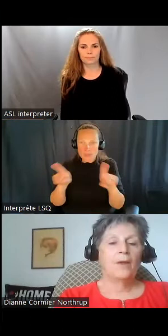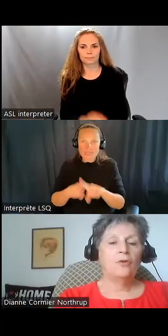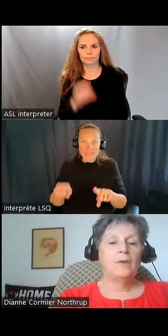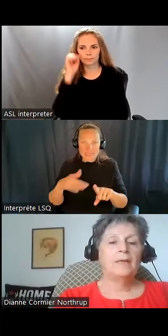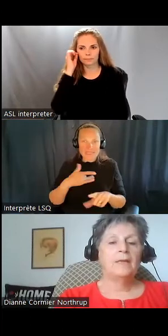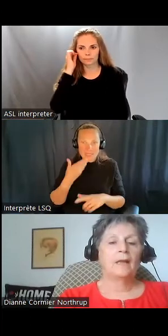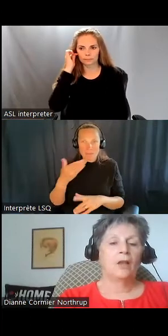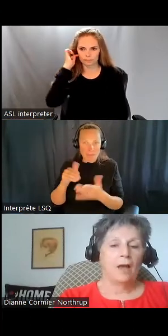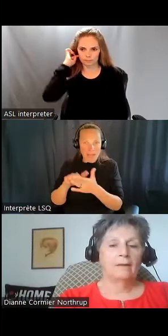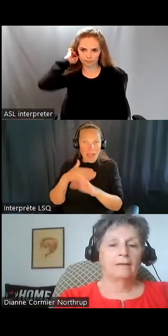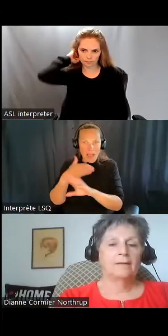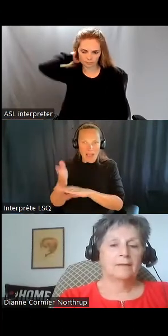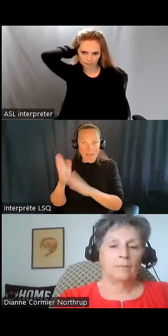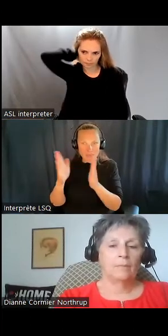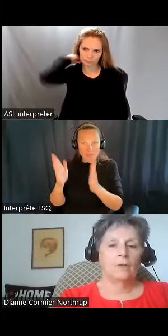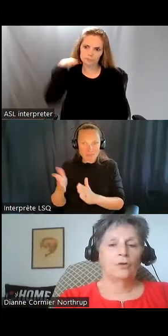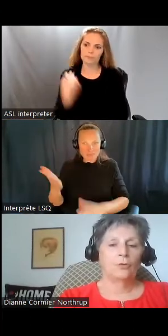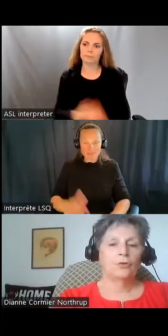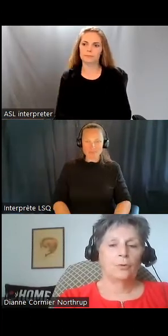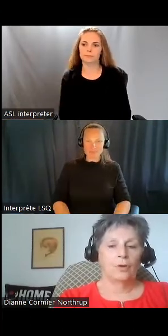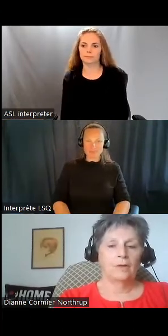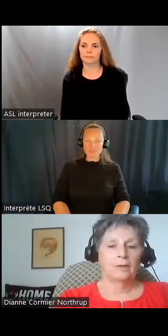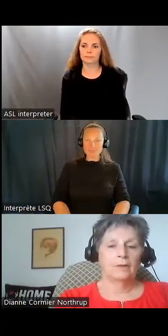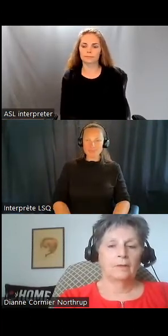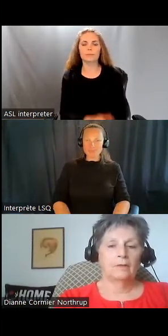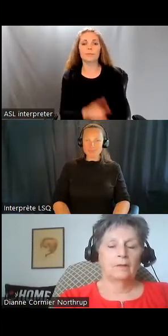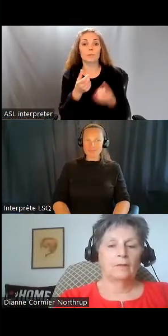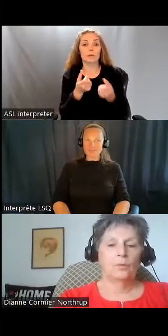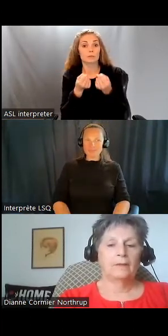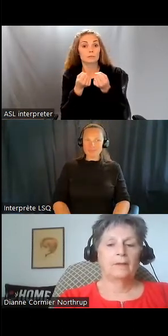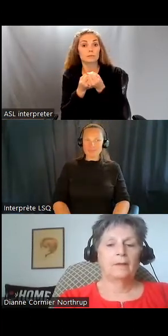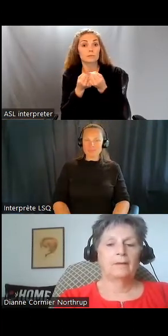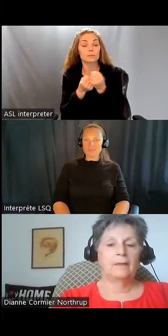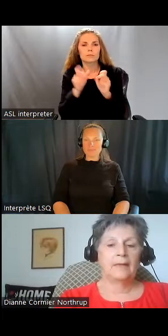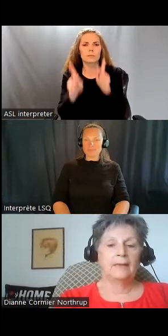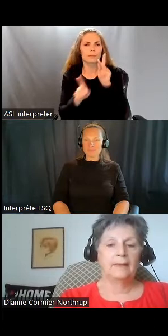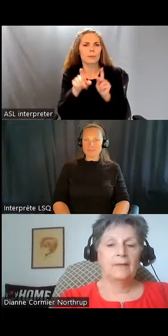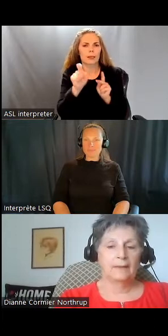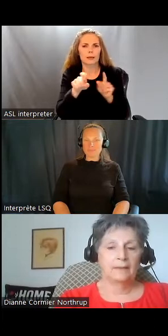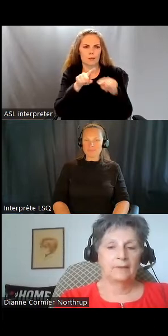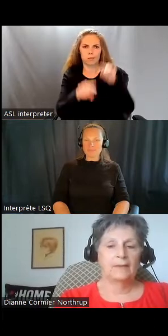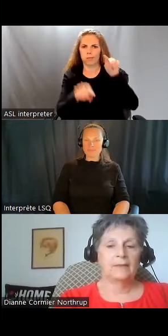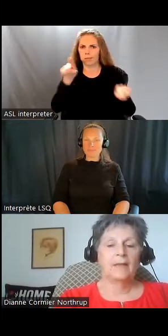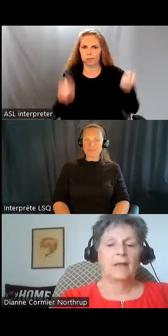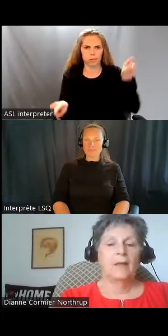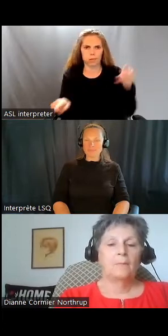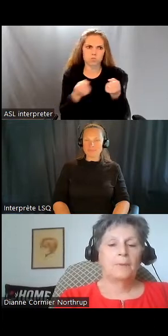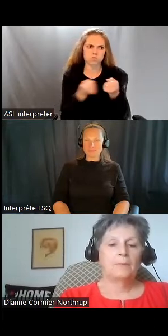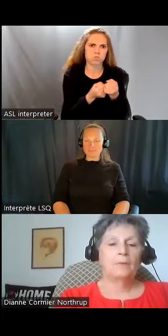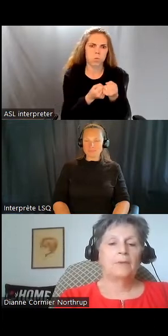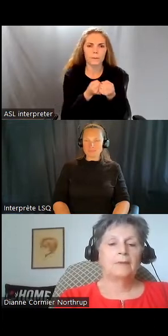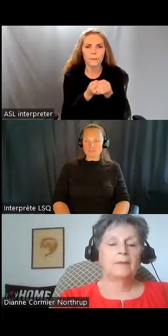Qu'on besoin de beaucoup de soutien, d'un peu de soutien ou pas du tout de soutien